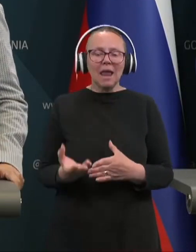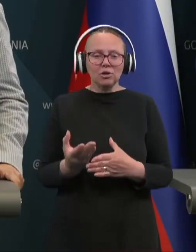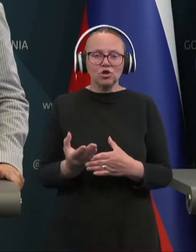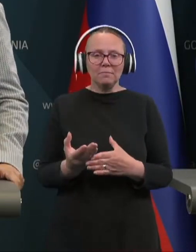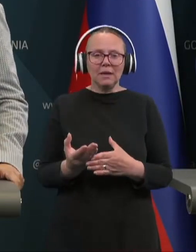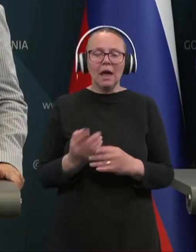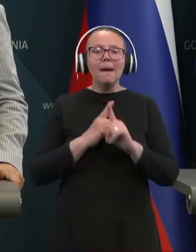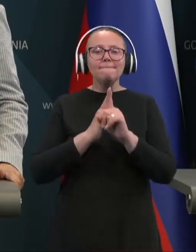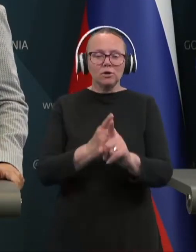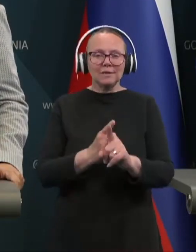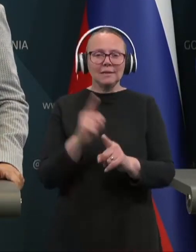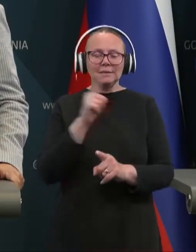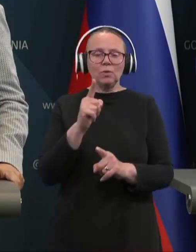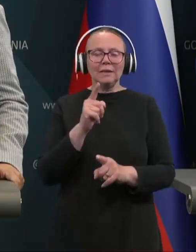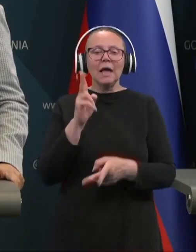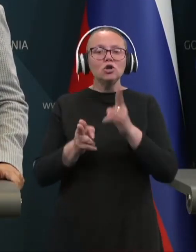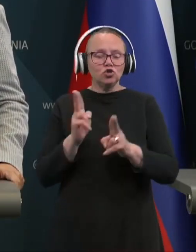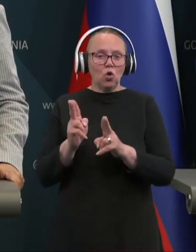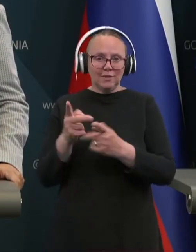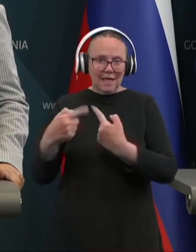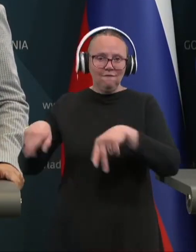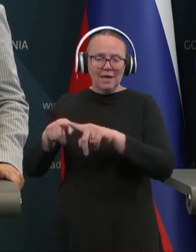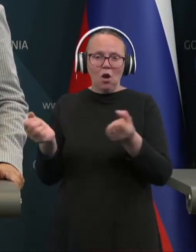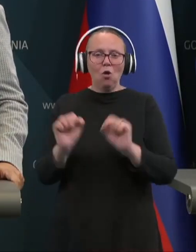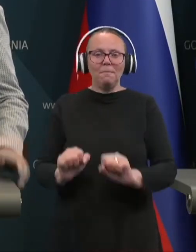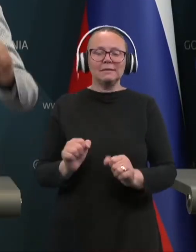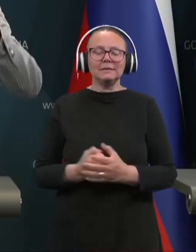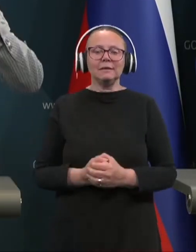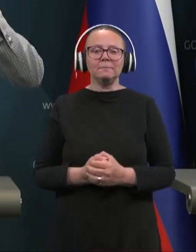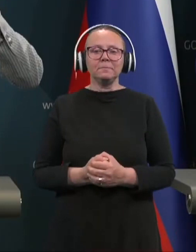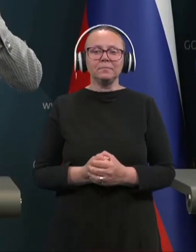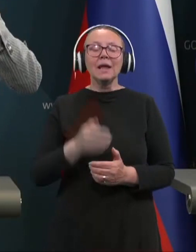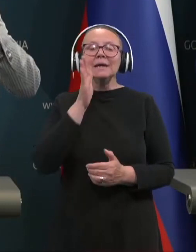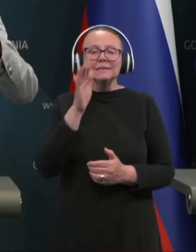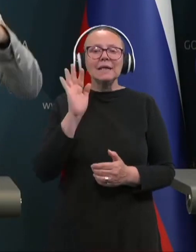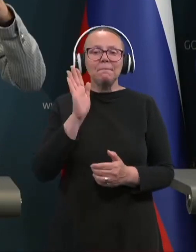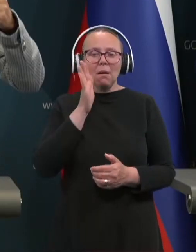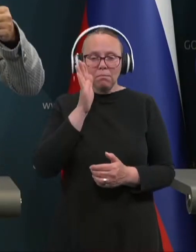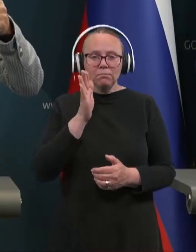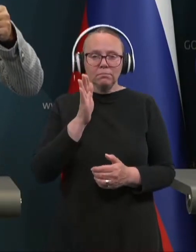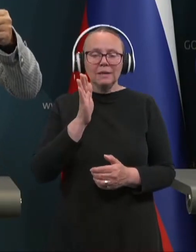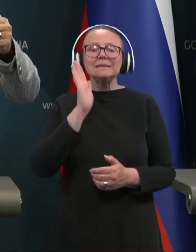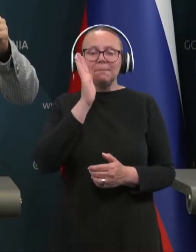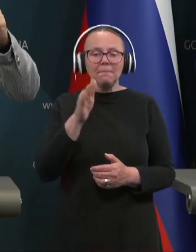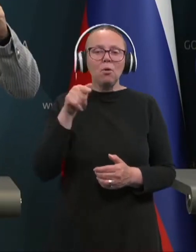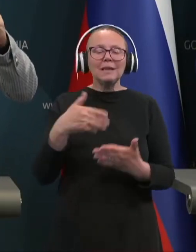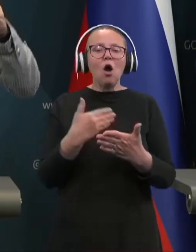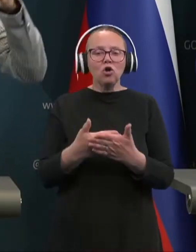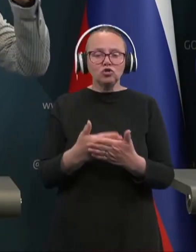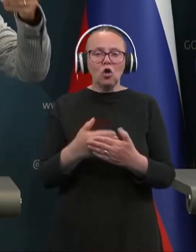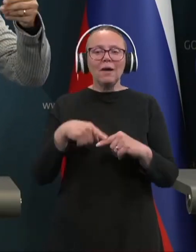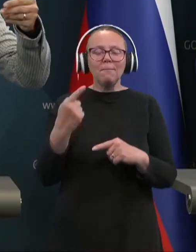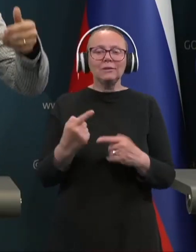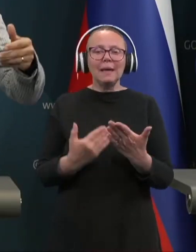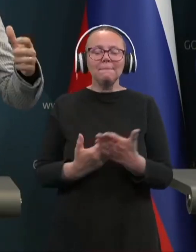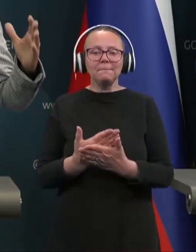poslancov in sodne veje oblasti. Se bo pa ta osnova, bo osnova potem